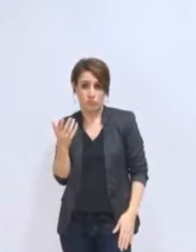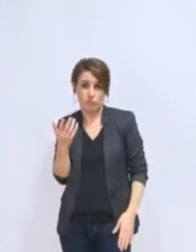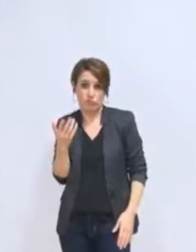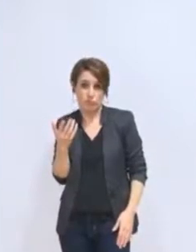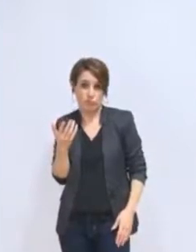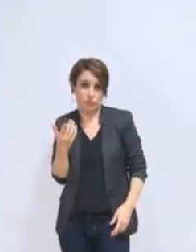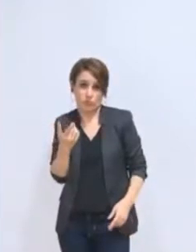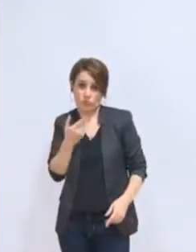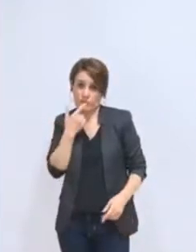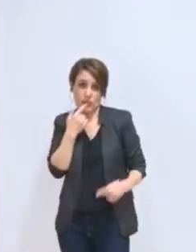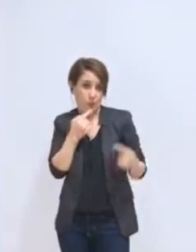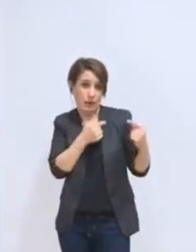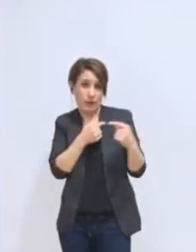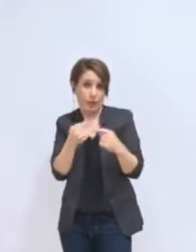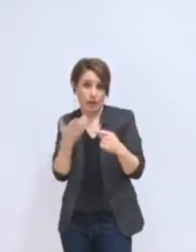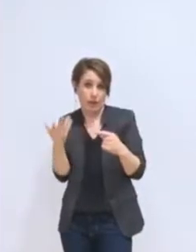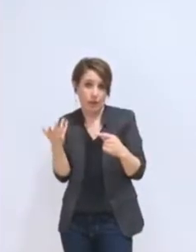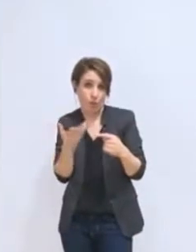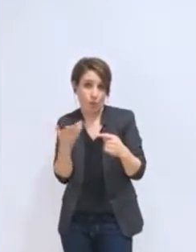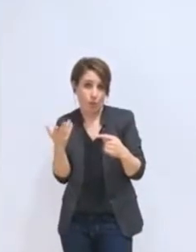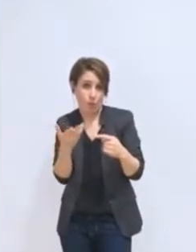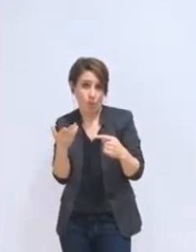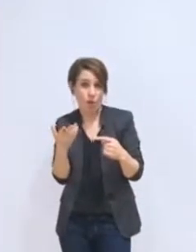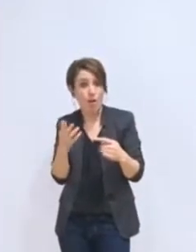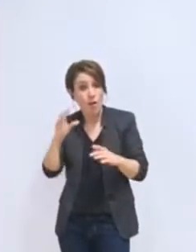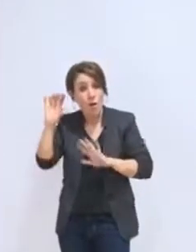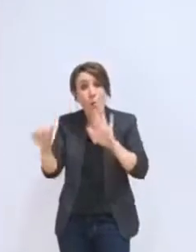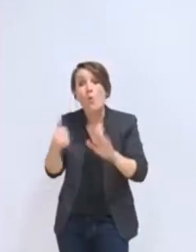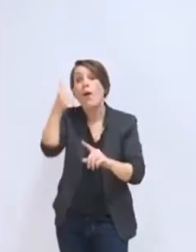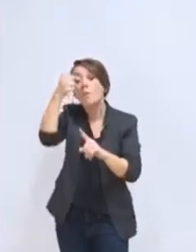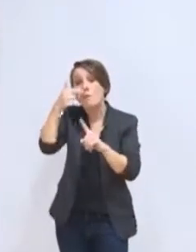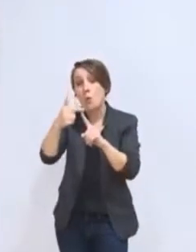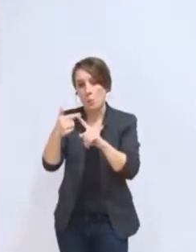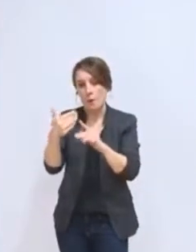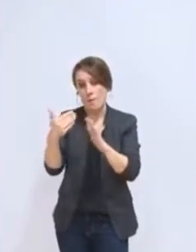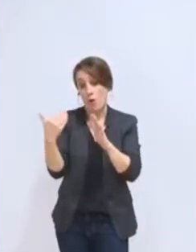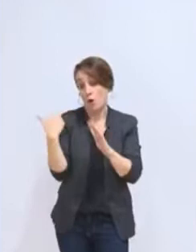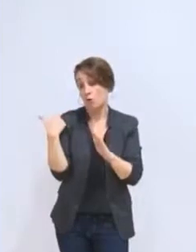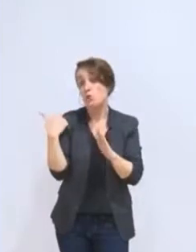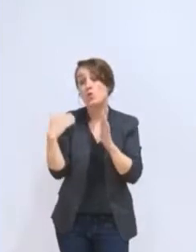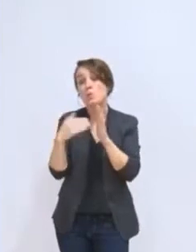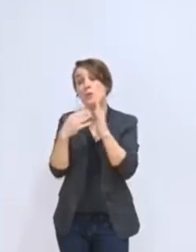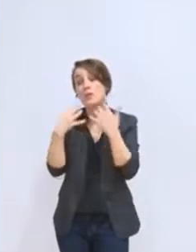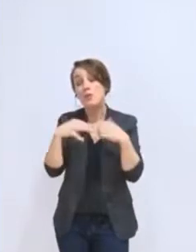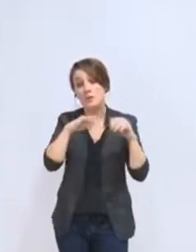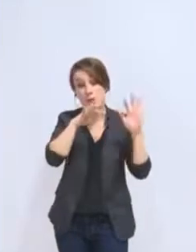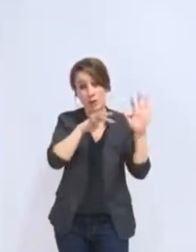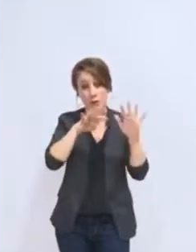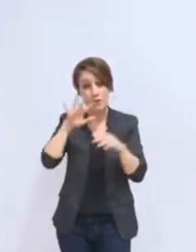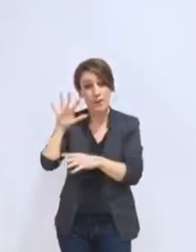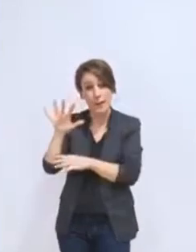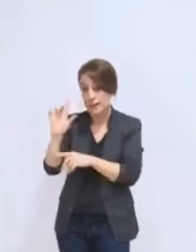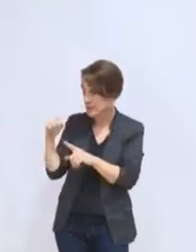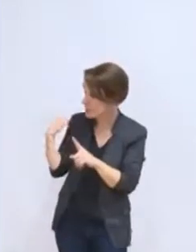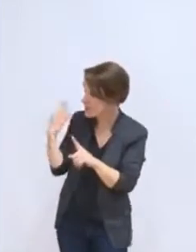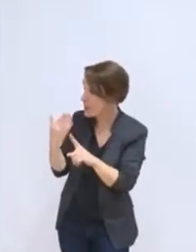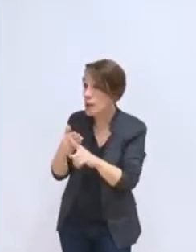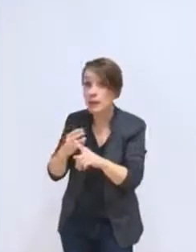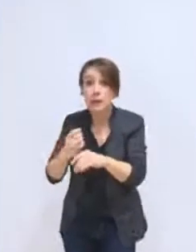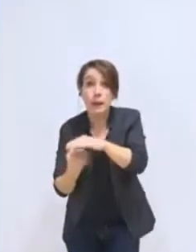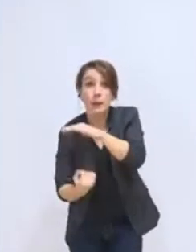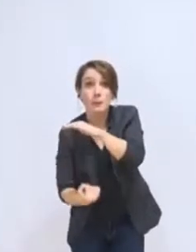depuis 1995, le choix est fait de baisser